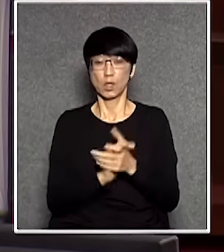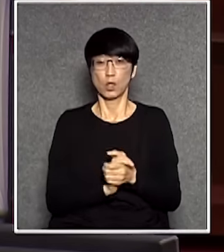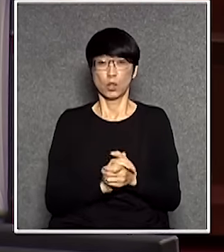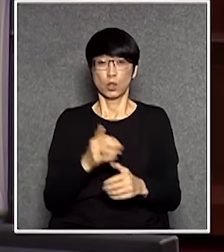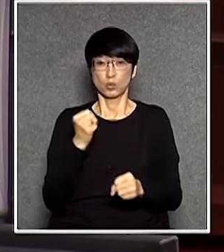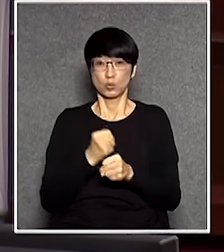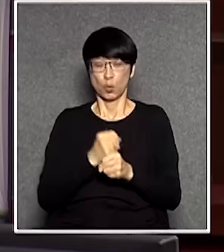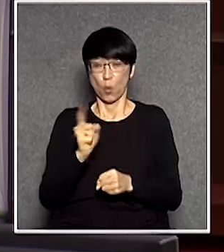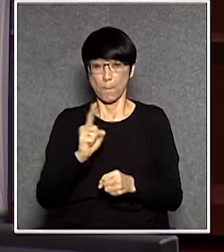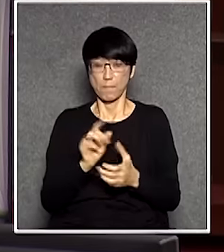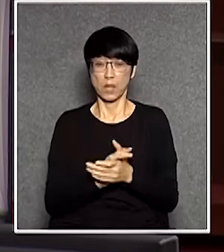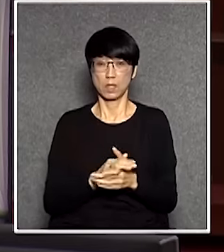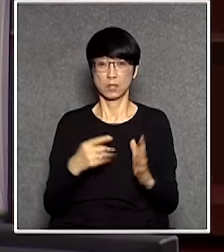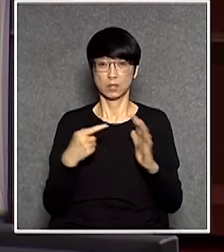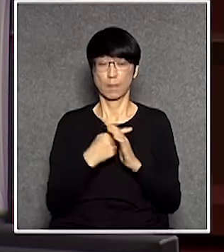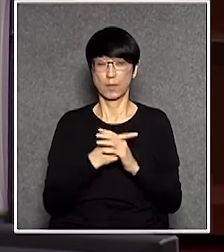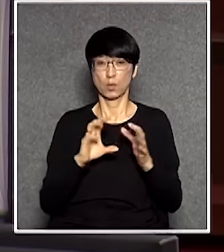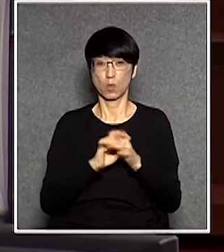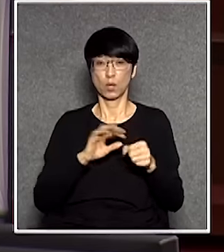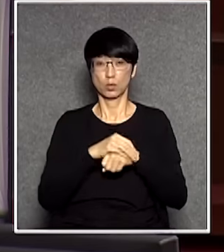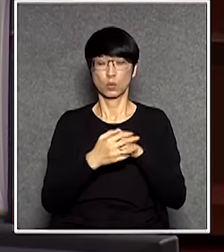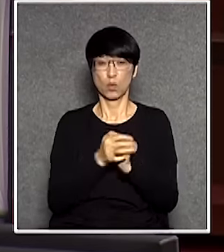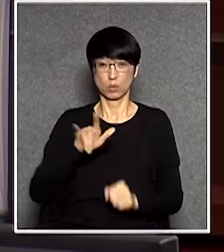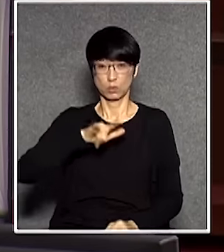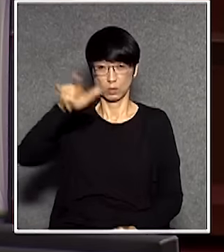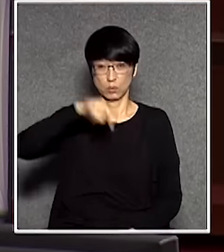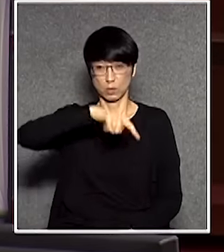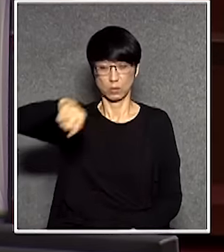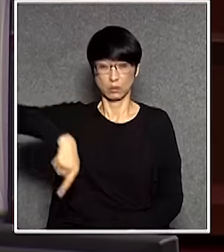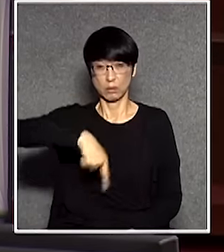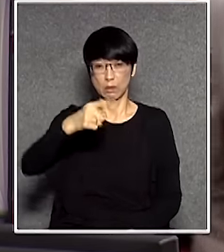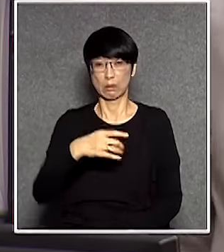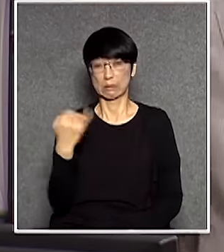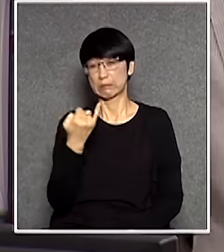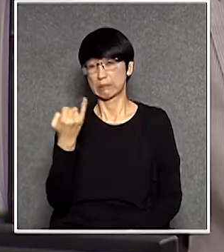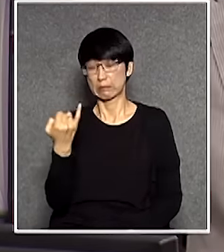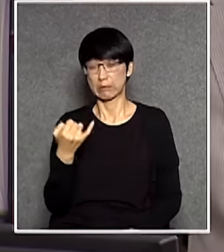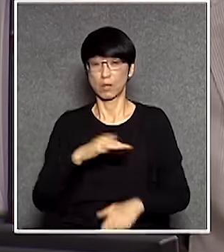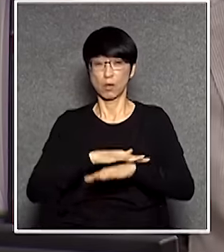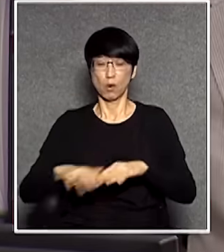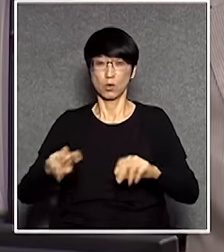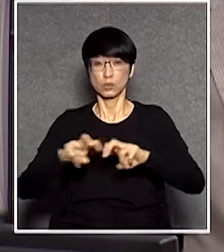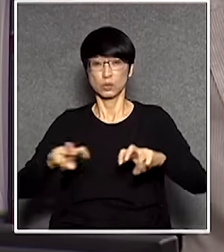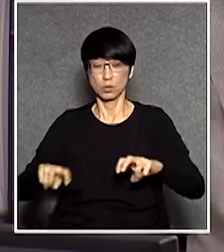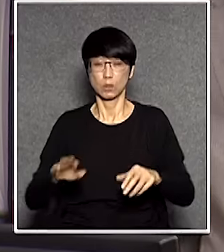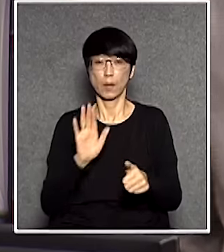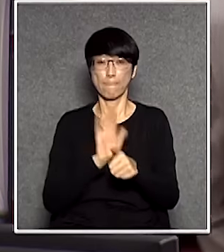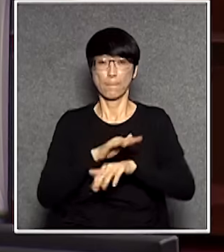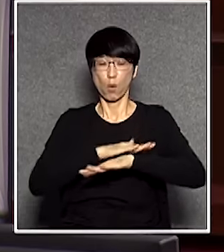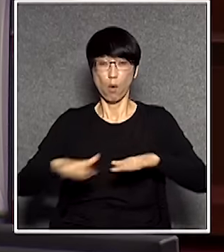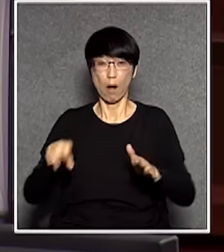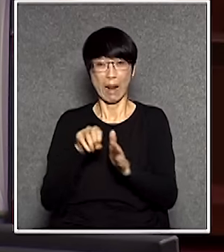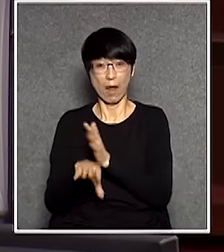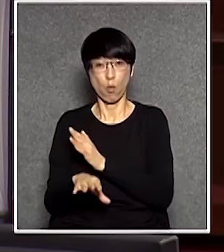特別最近關於國際機場那些醜聞、安檢保安系統的漏洞